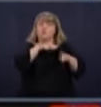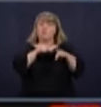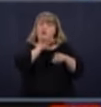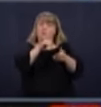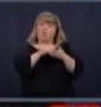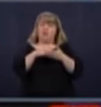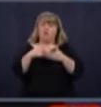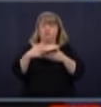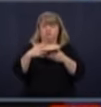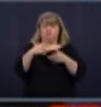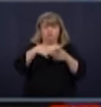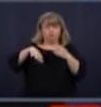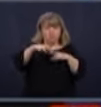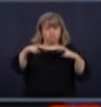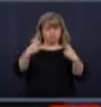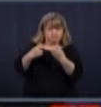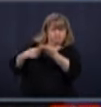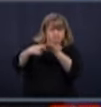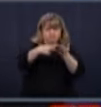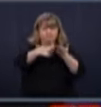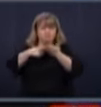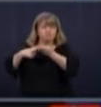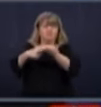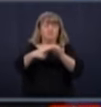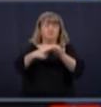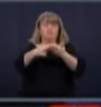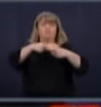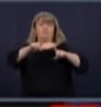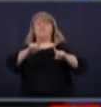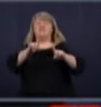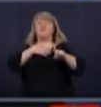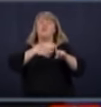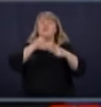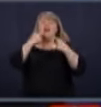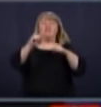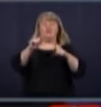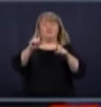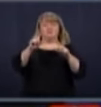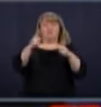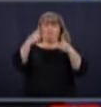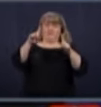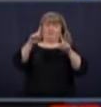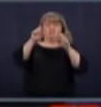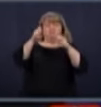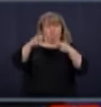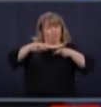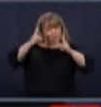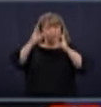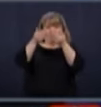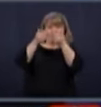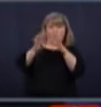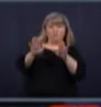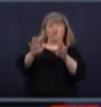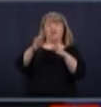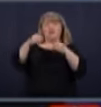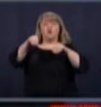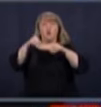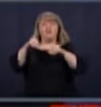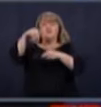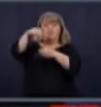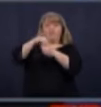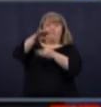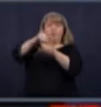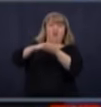content de vous annoncer qu'on a le feu vert pour ouvrir les commerces du Grand Montréal le